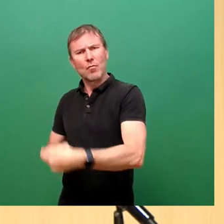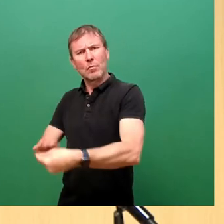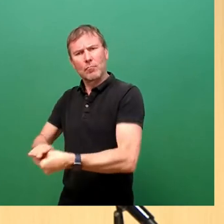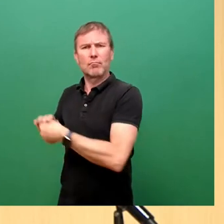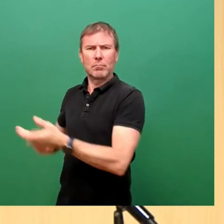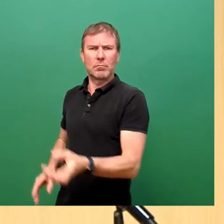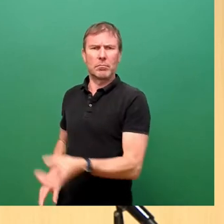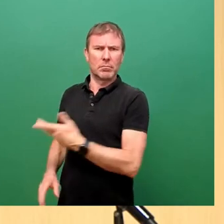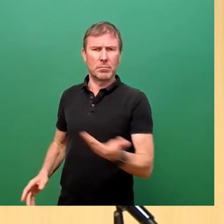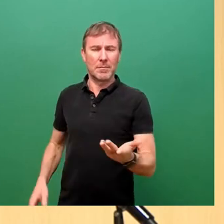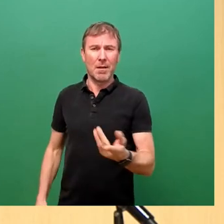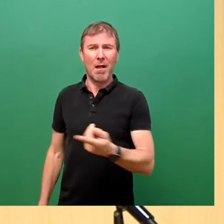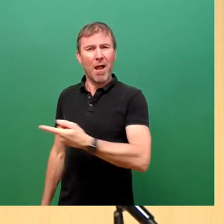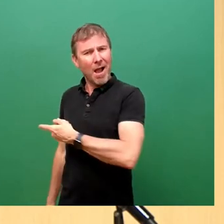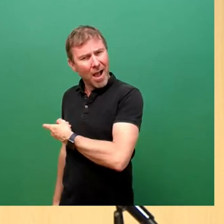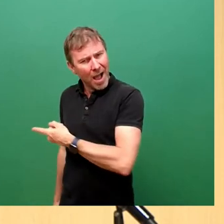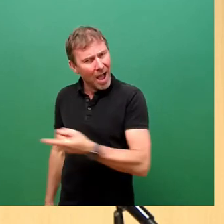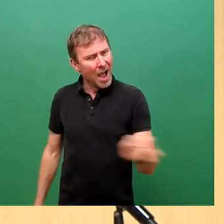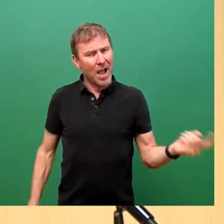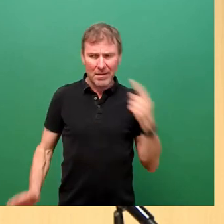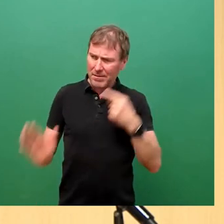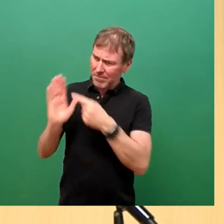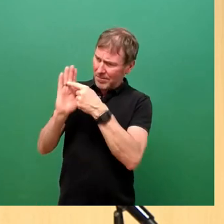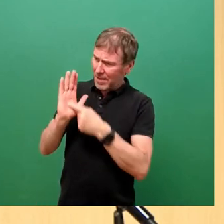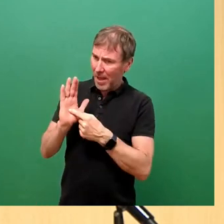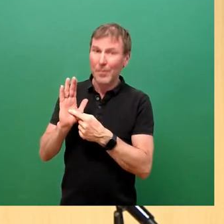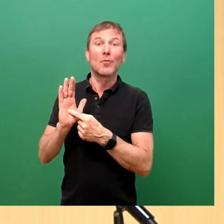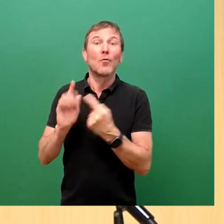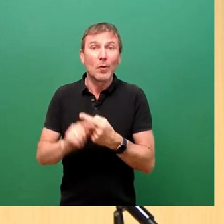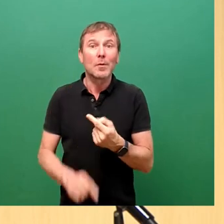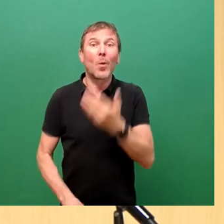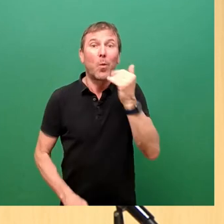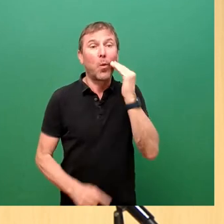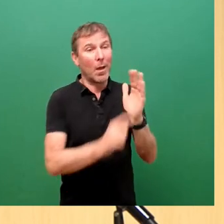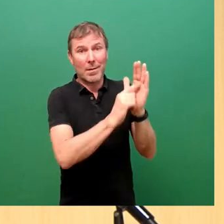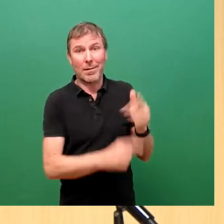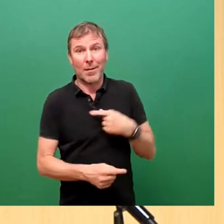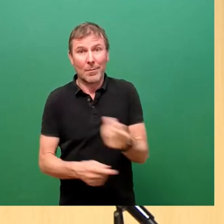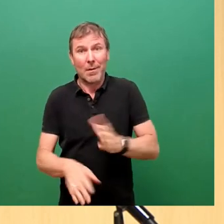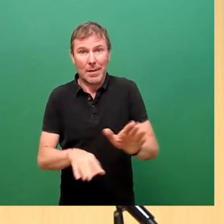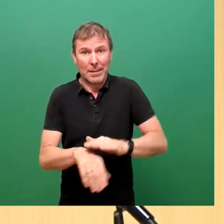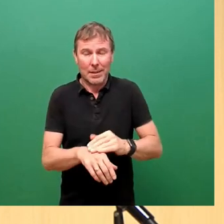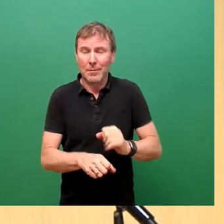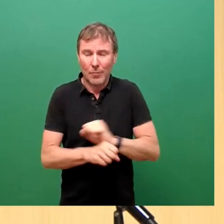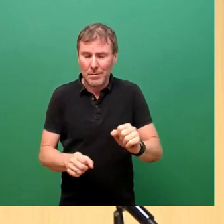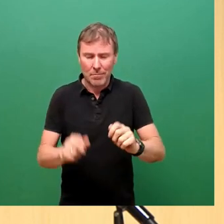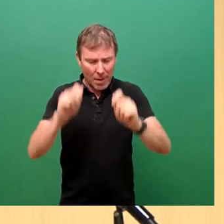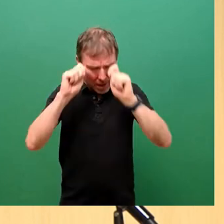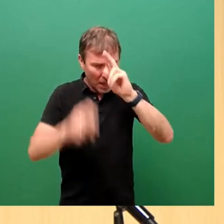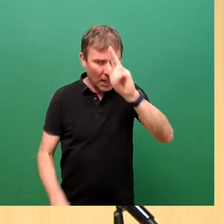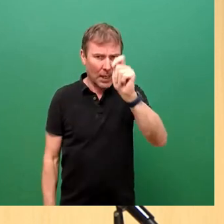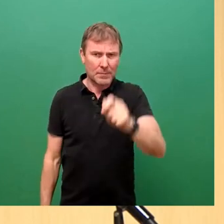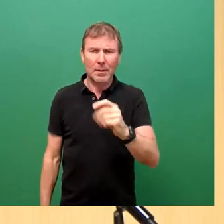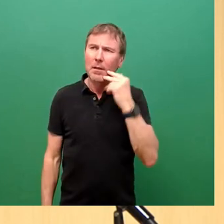Allen, die ich hier genannt habe und allen, die ich nicht nennen konnte, sage ich voller Respekt und im Namen der Stadt